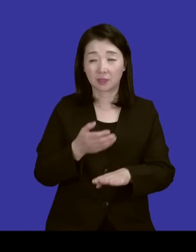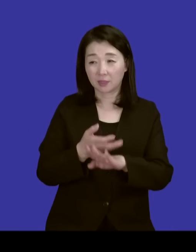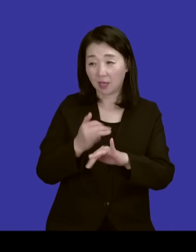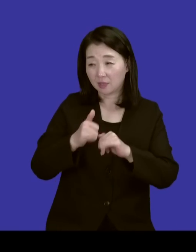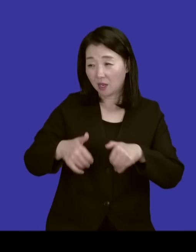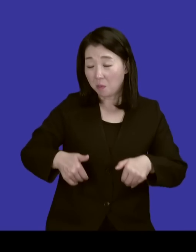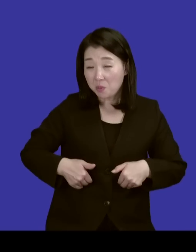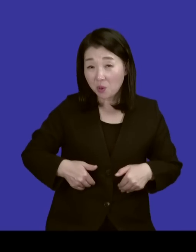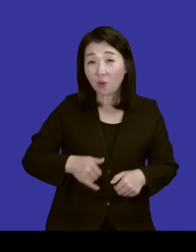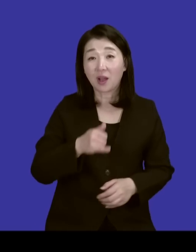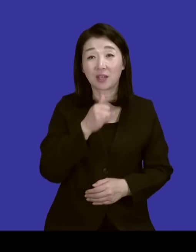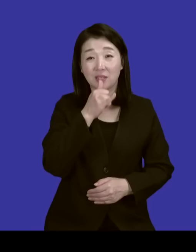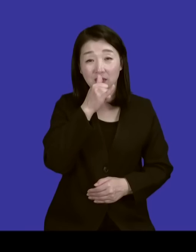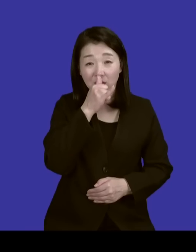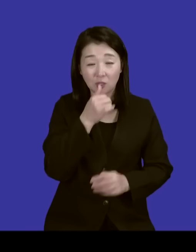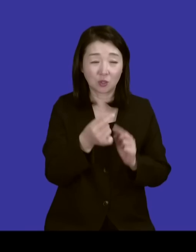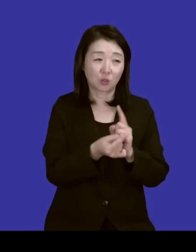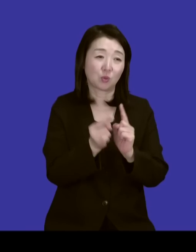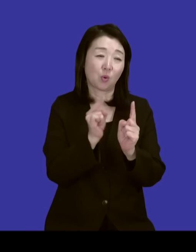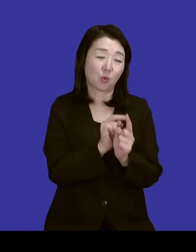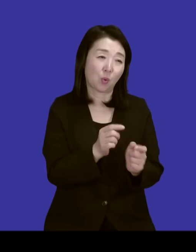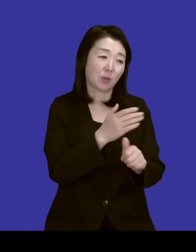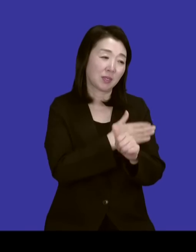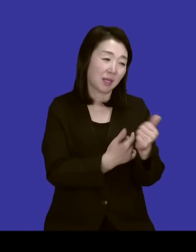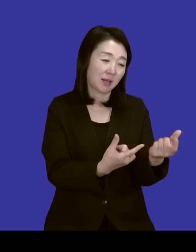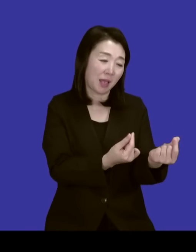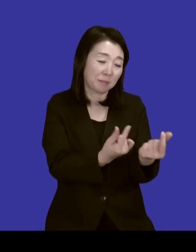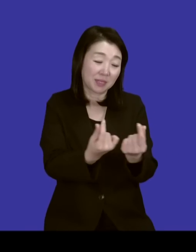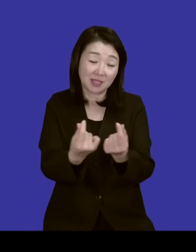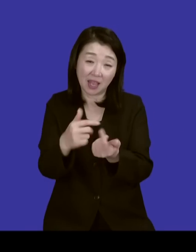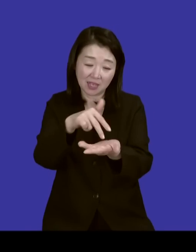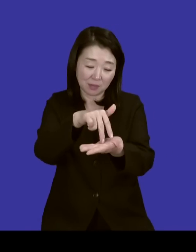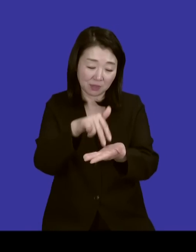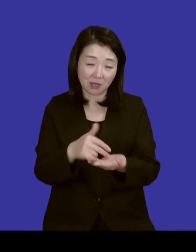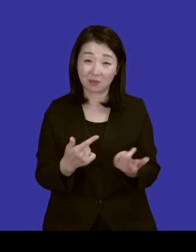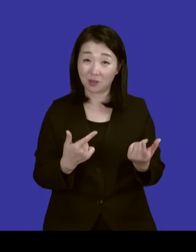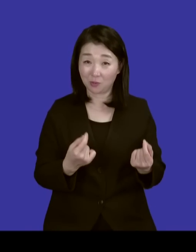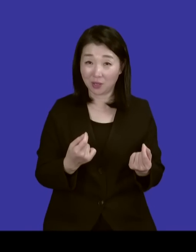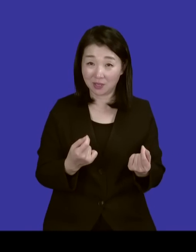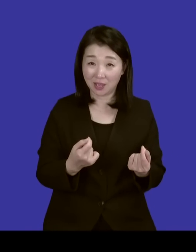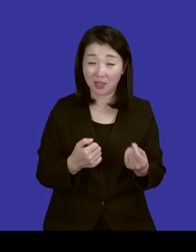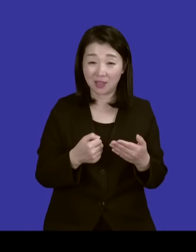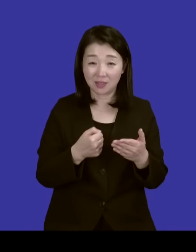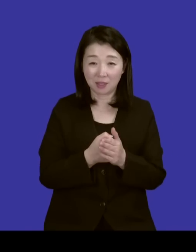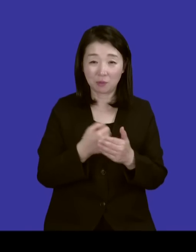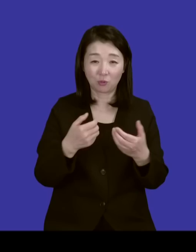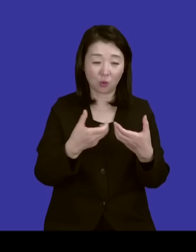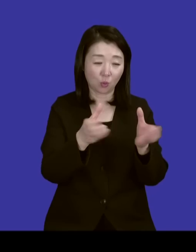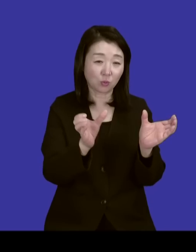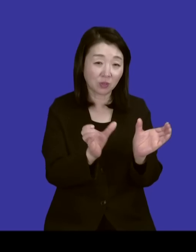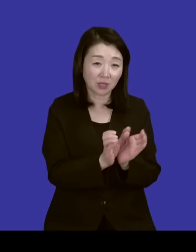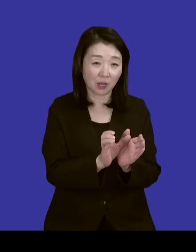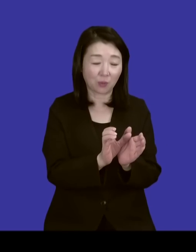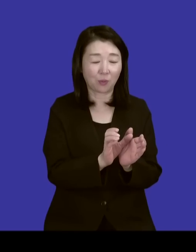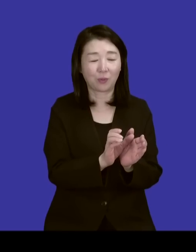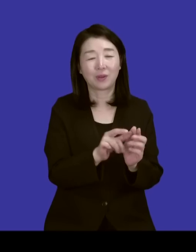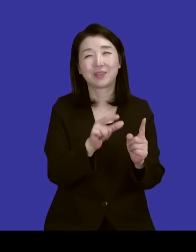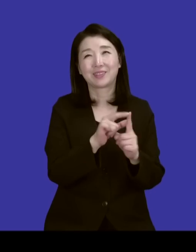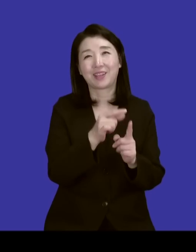도움을 좀 필요로 하는 서로 그 상황에 비슷한 사람들끼리 어떤 그런 것을 우리가 공동체라는 표현을 쓰는데